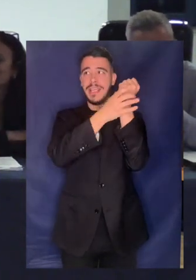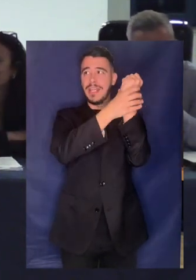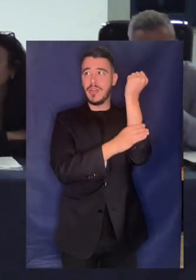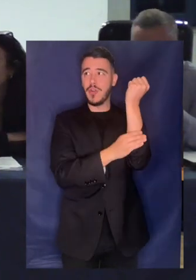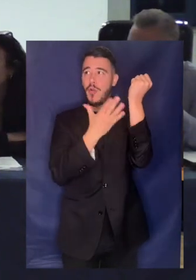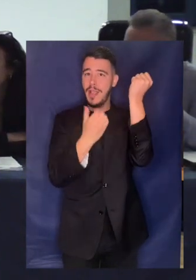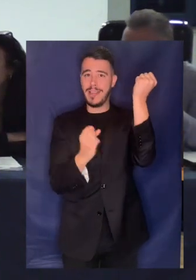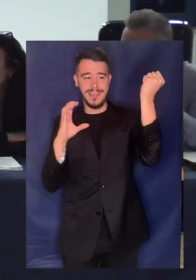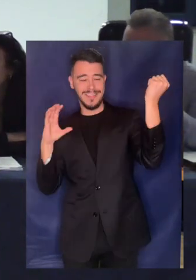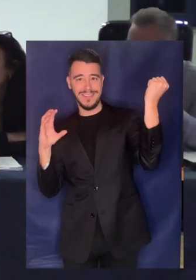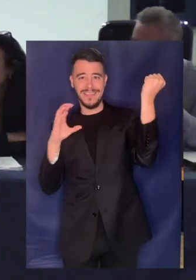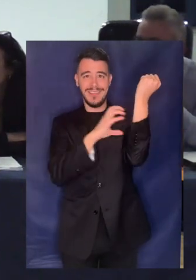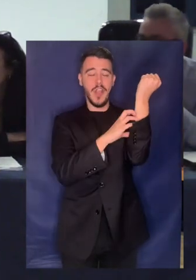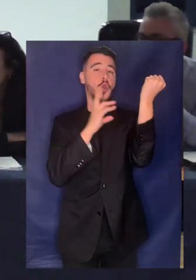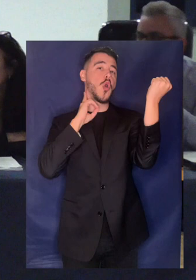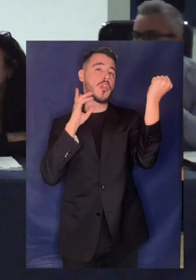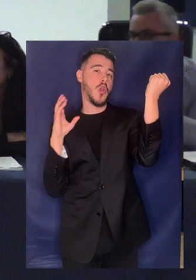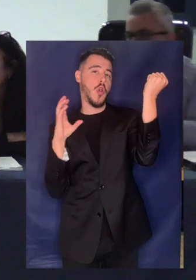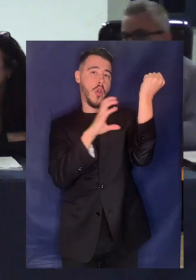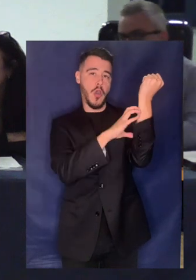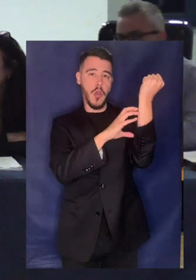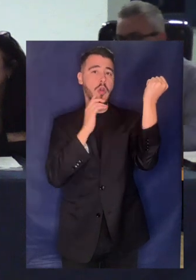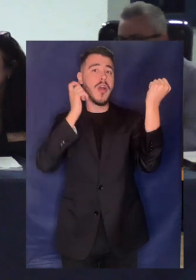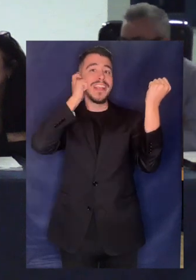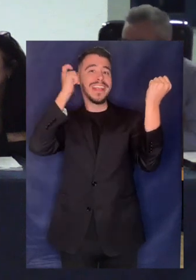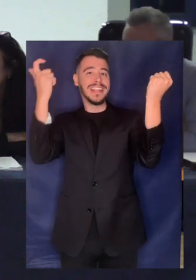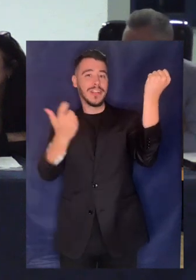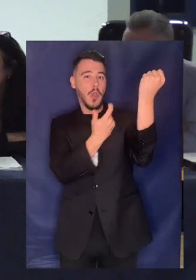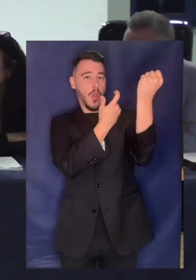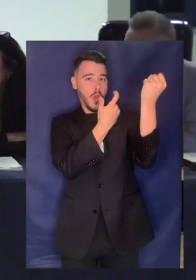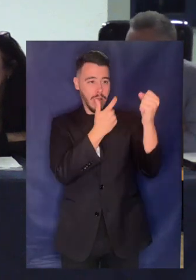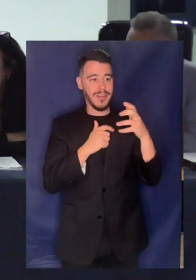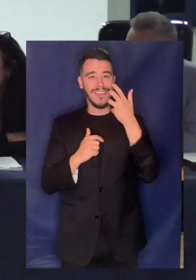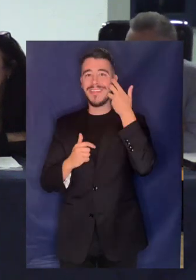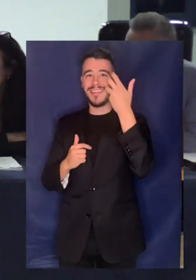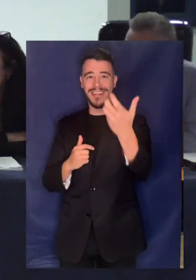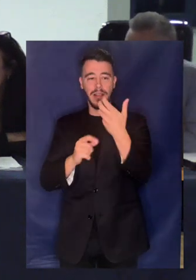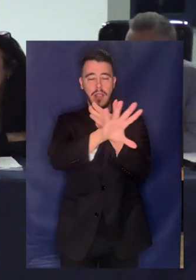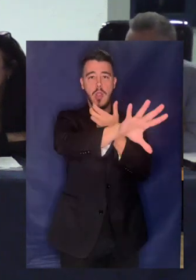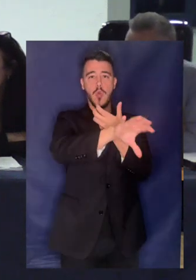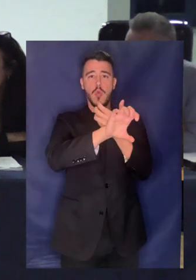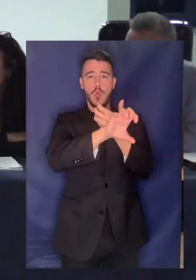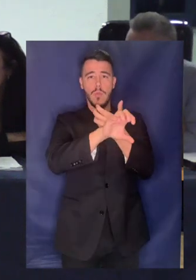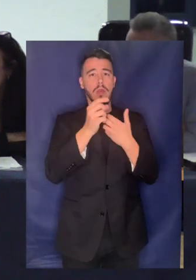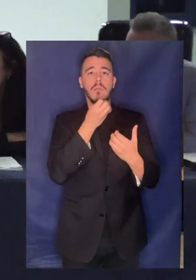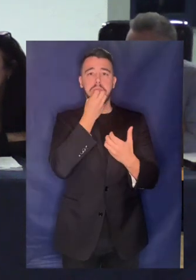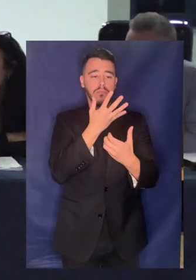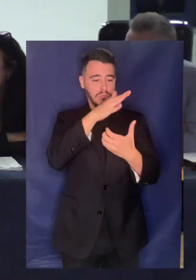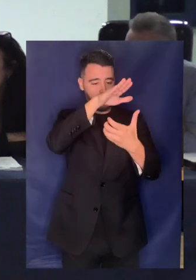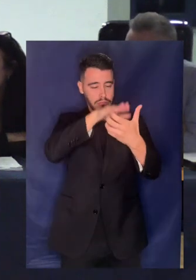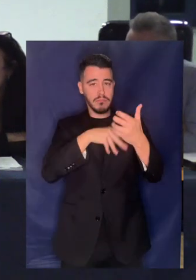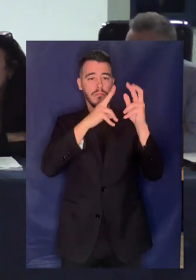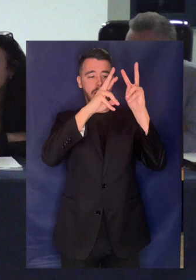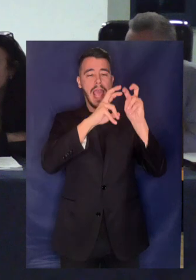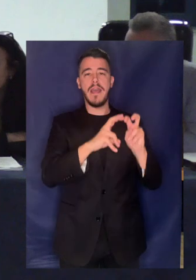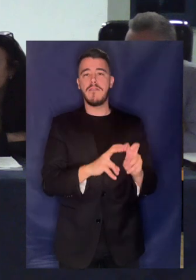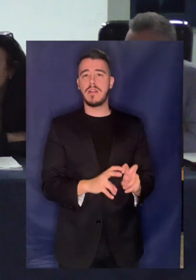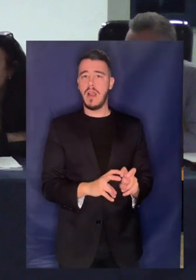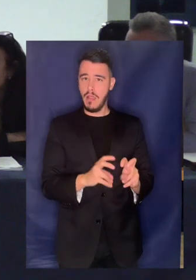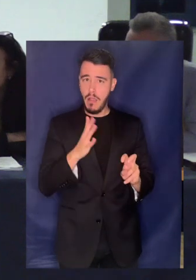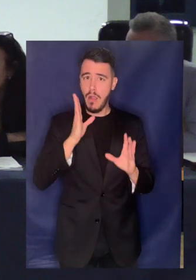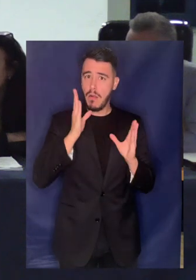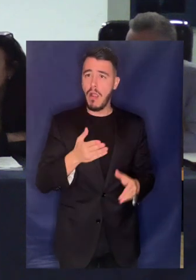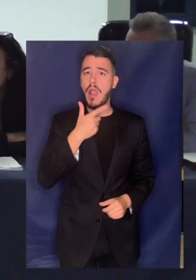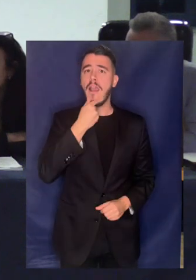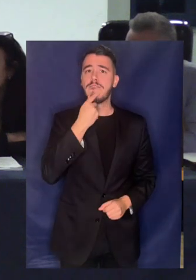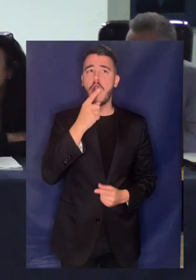Πώς, πώς Λοιπόν, οπότε θα μπορείτε να την βρείτε εκεί ουσιαστικά να την κατεβάσετε, να την σκανάρετε στο κινητό